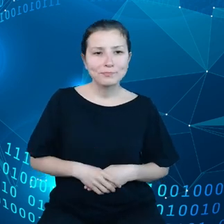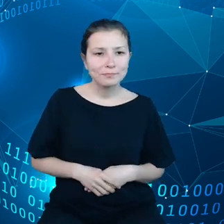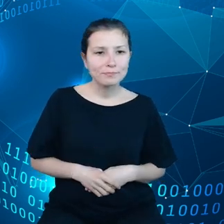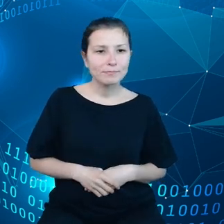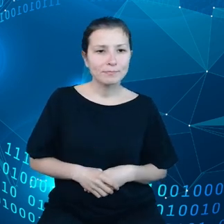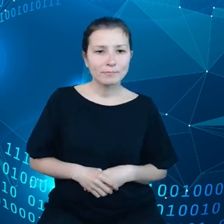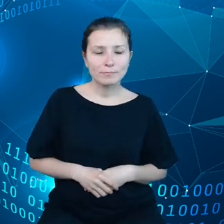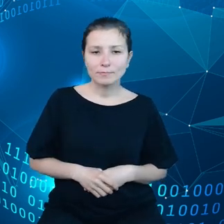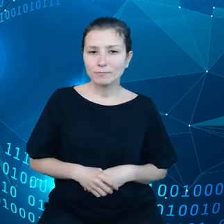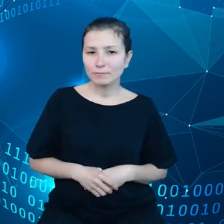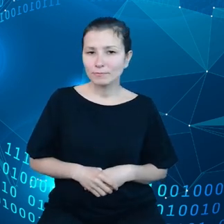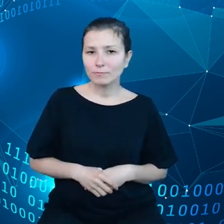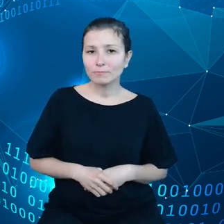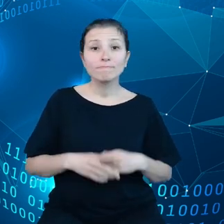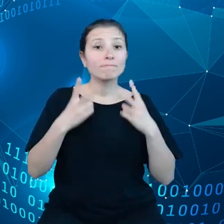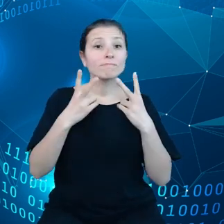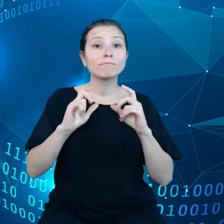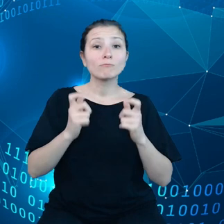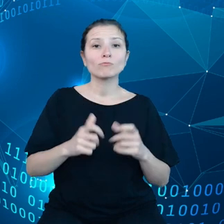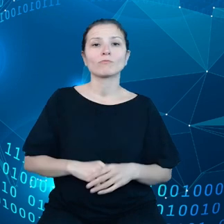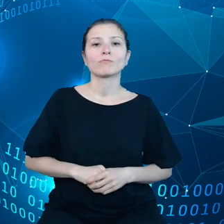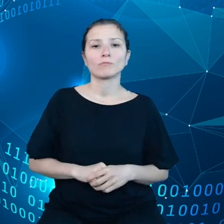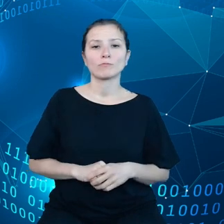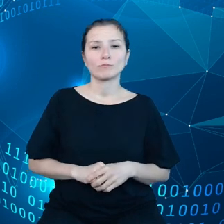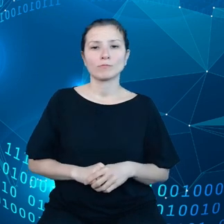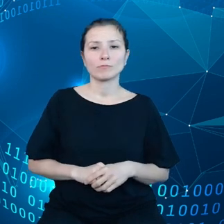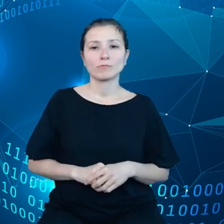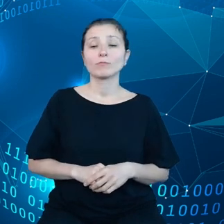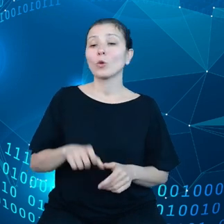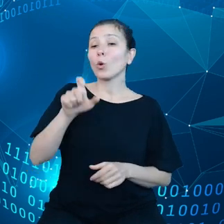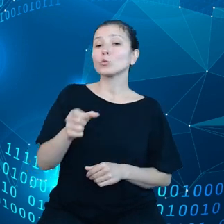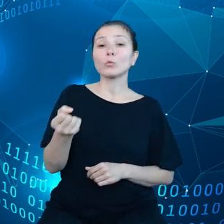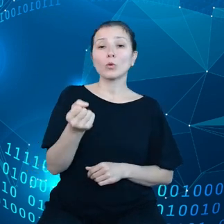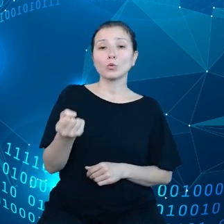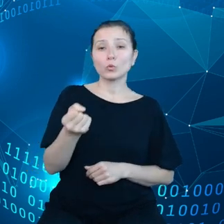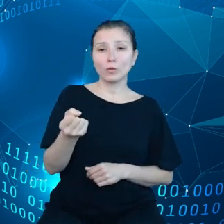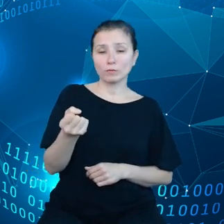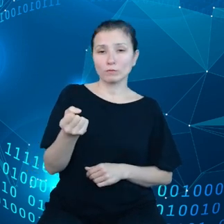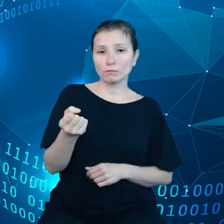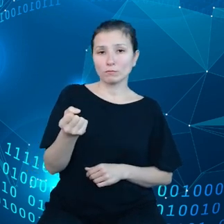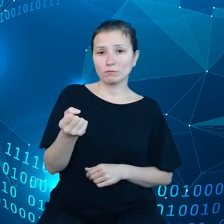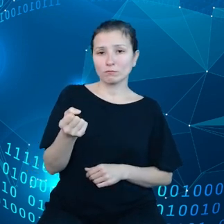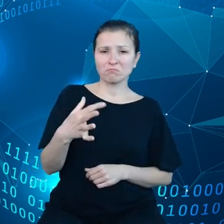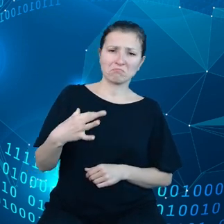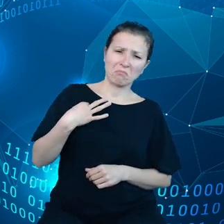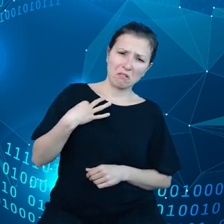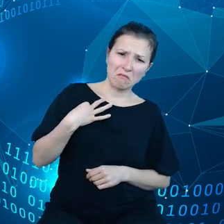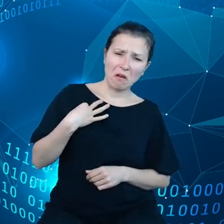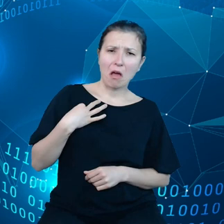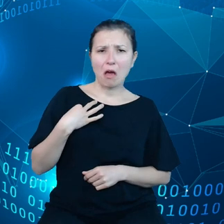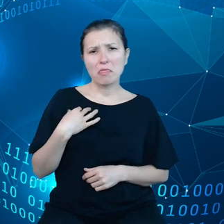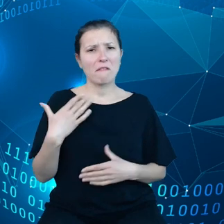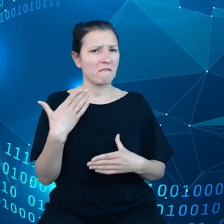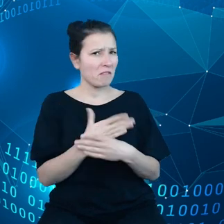Co jest najważniejsze? Jakby użytkownik, czy to jest prywatna osoba, czy to jest firma,